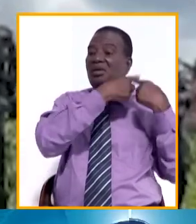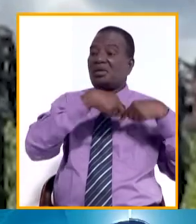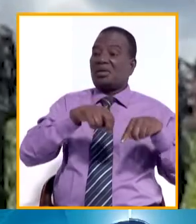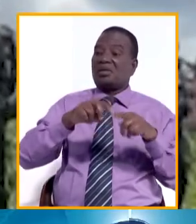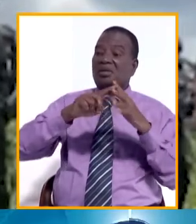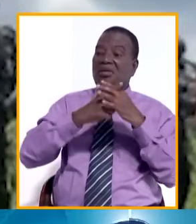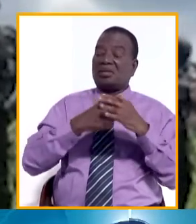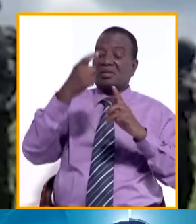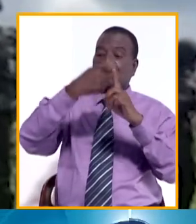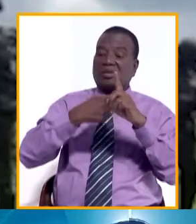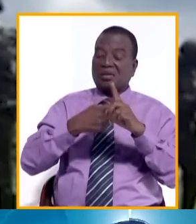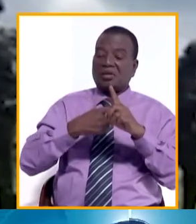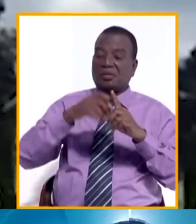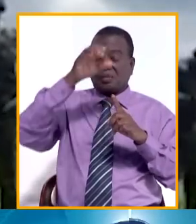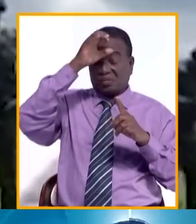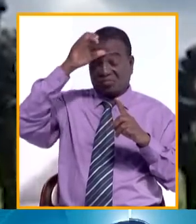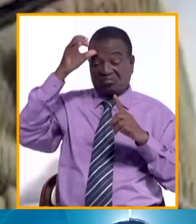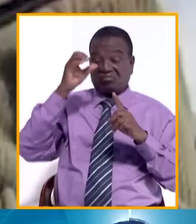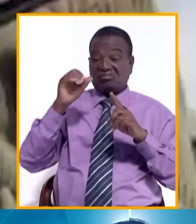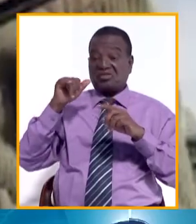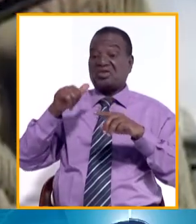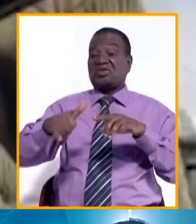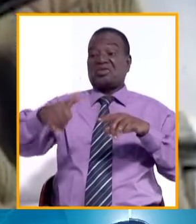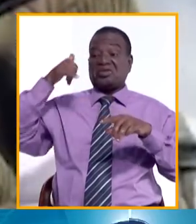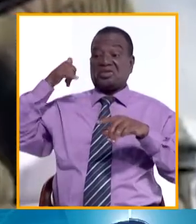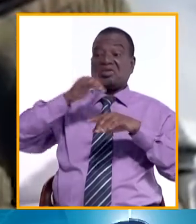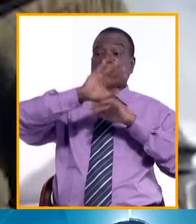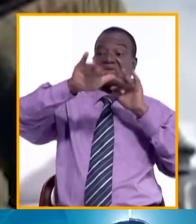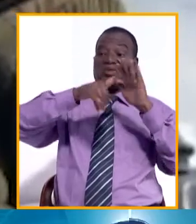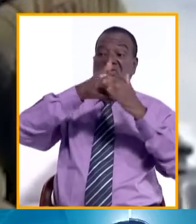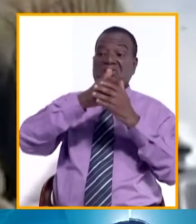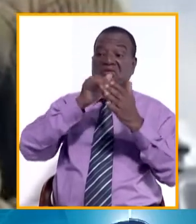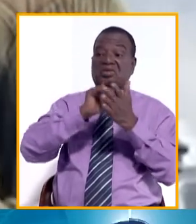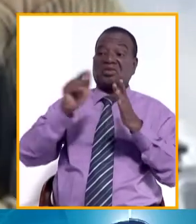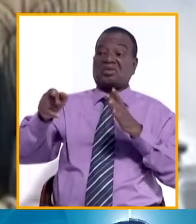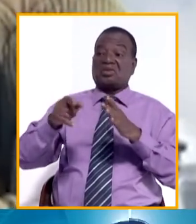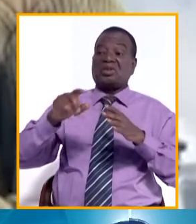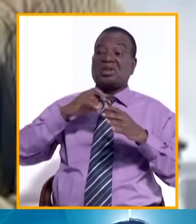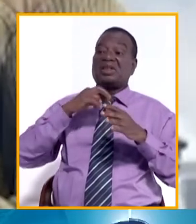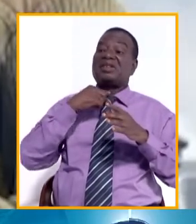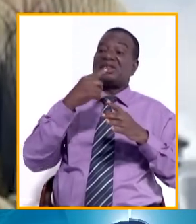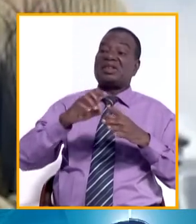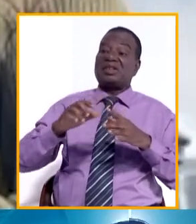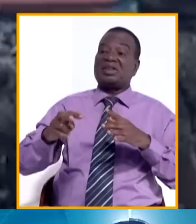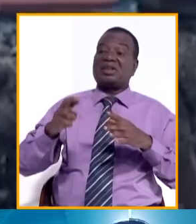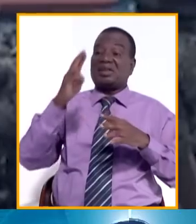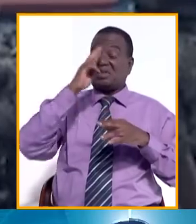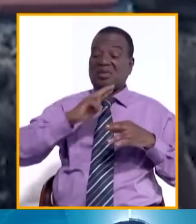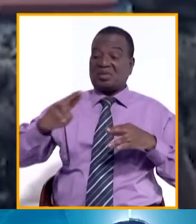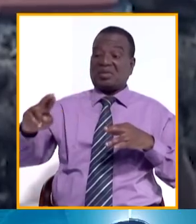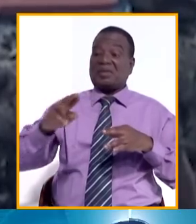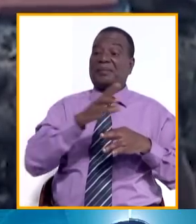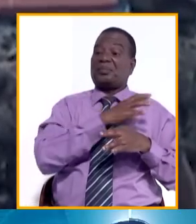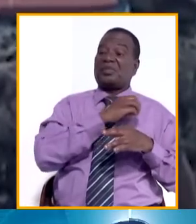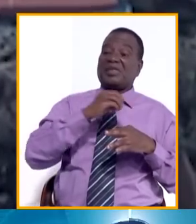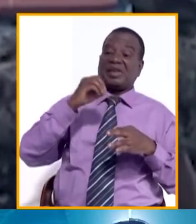du mois. De son côté, Kinshasa rejette toutes les accusations de survol de l'espace aérien rwandais. Le gouvernement congolais parle d'une énième attaque